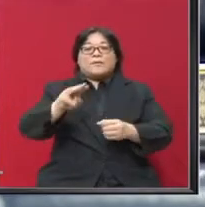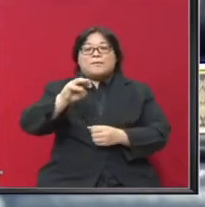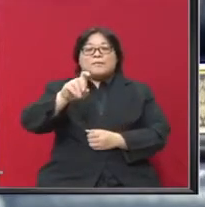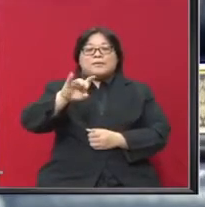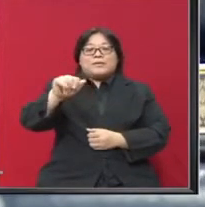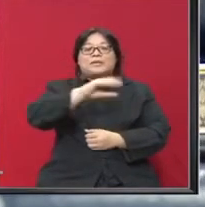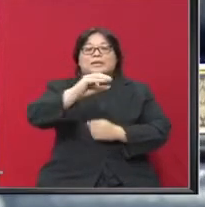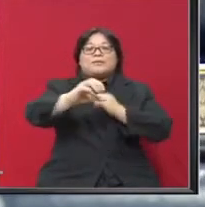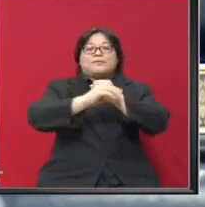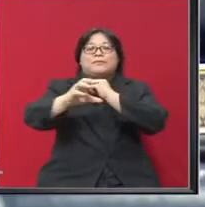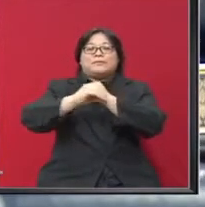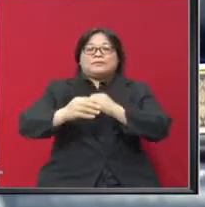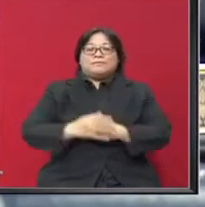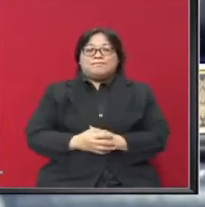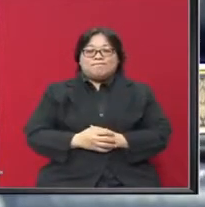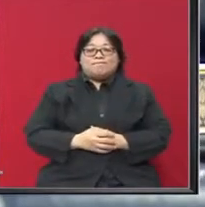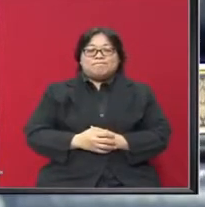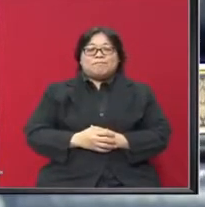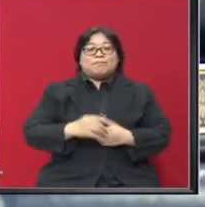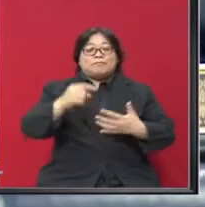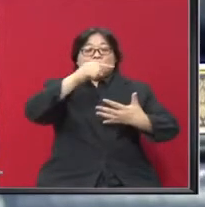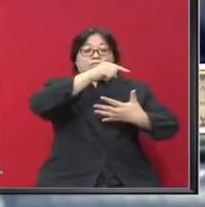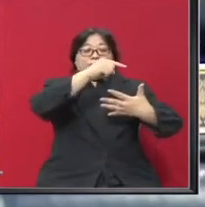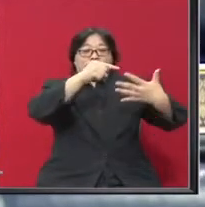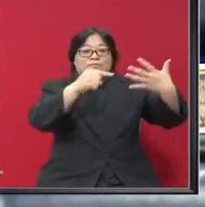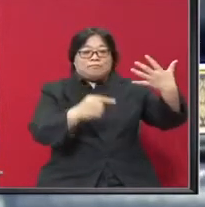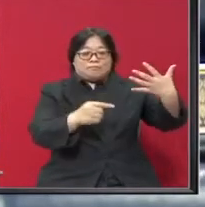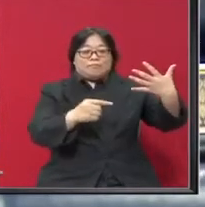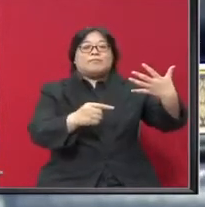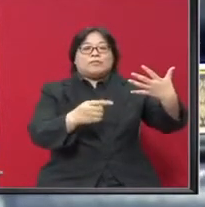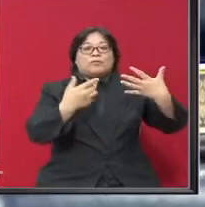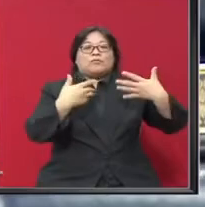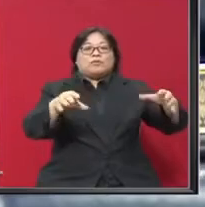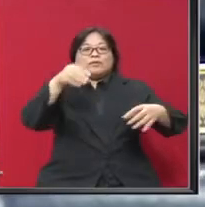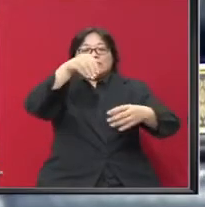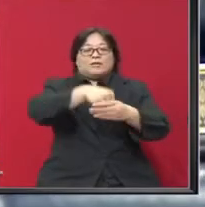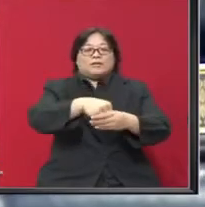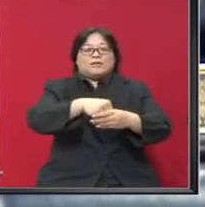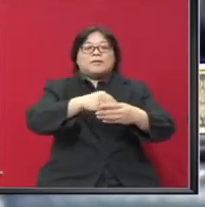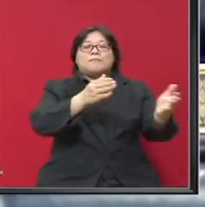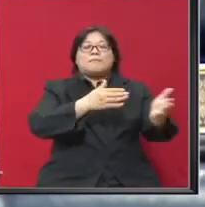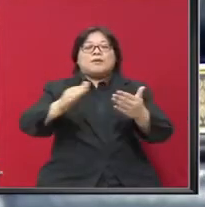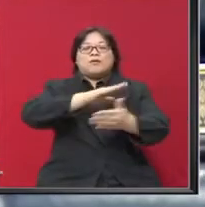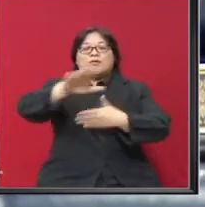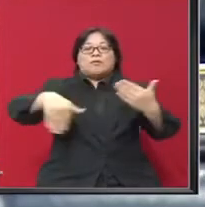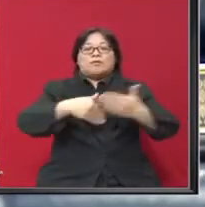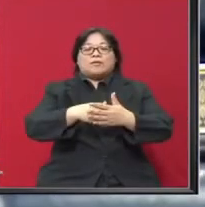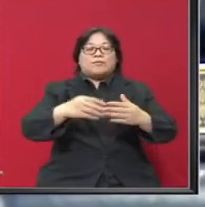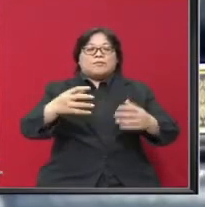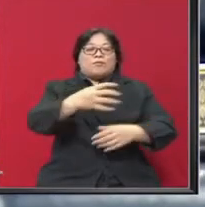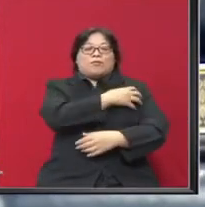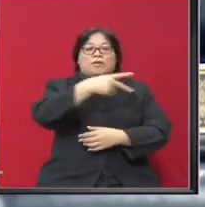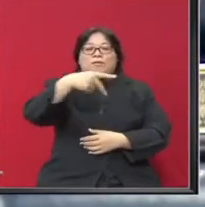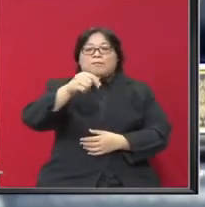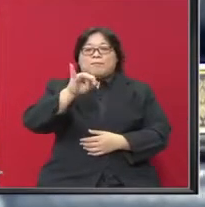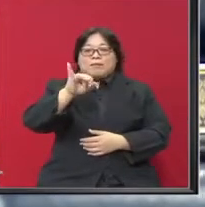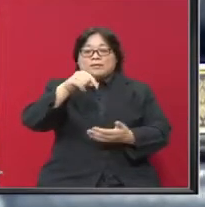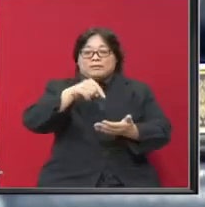media dan publiciting Strategi-strategi yang digariskan dalam pelan holistik penguatkuasaan parti ini